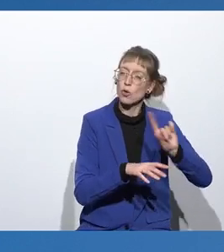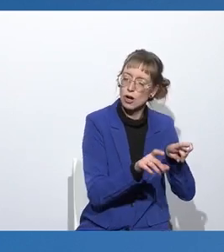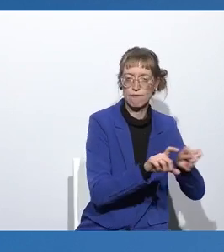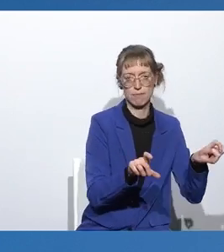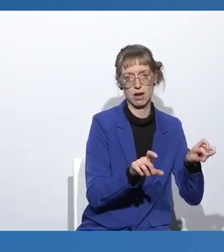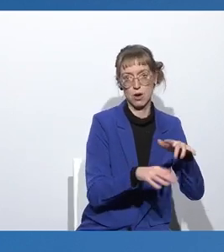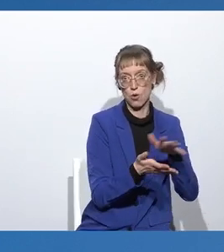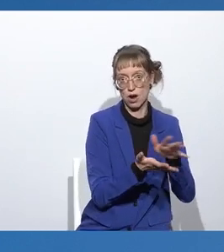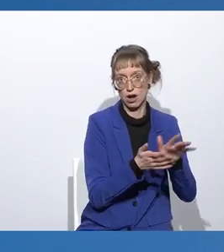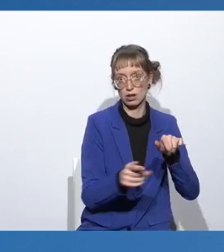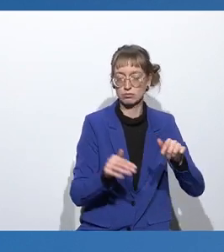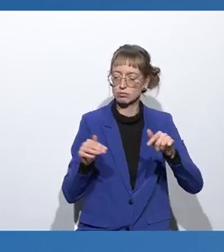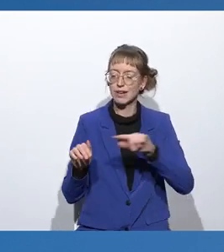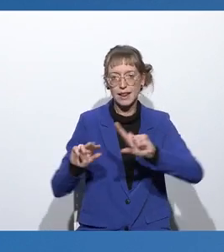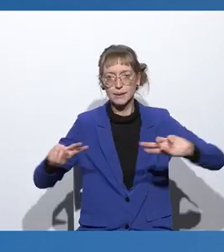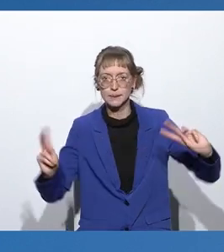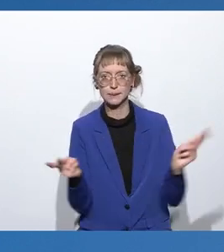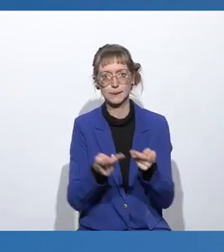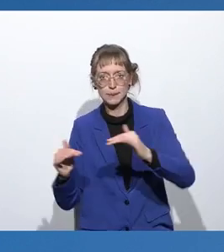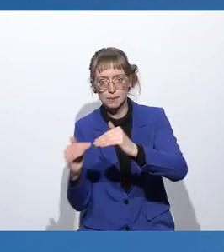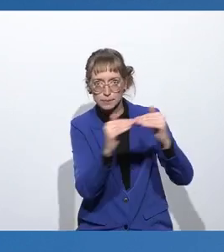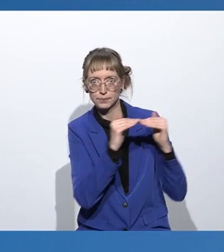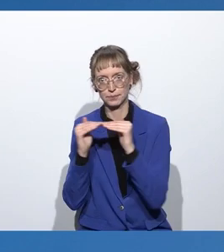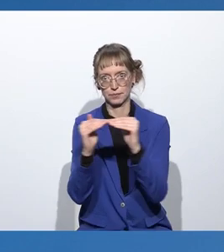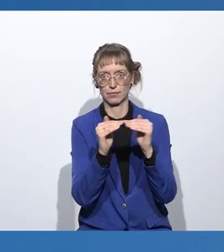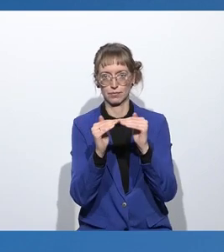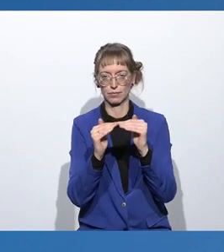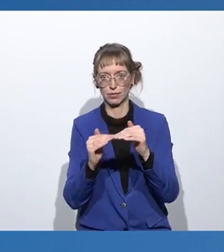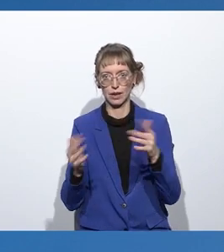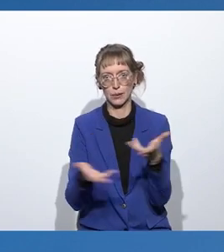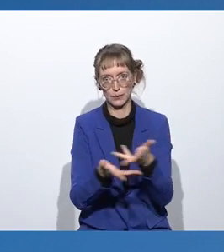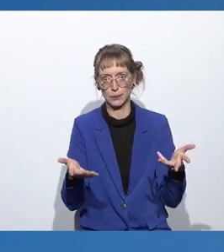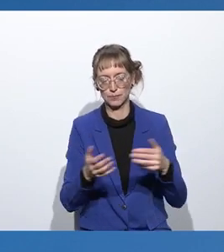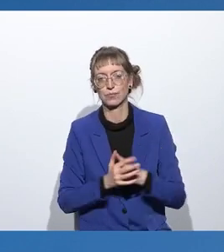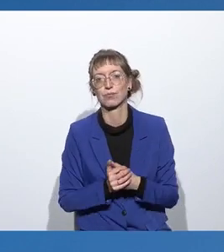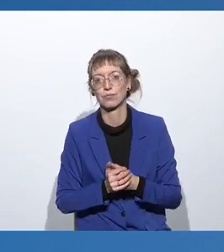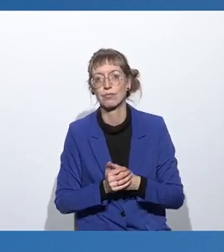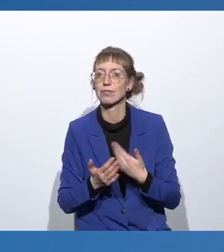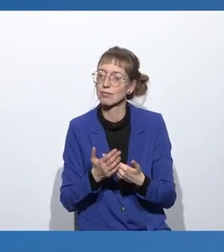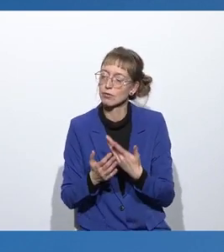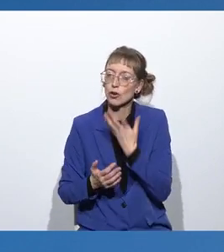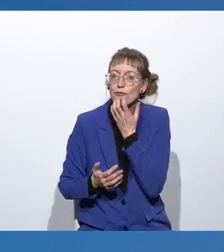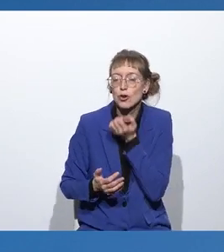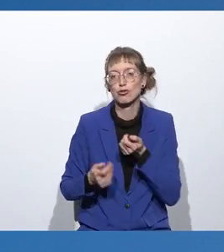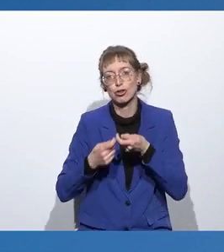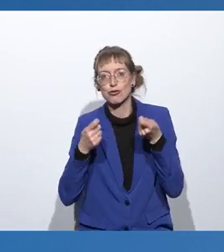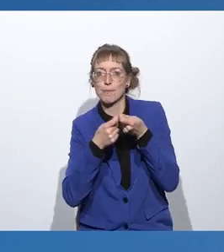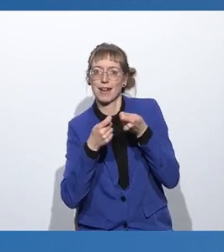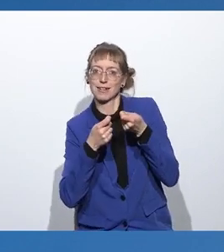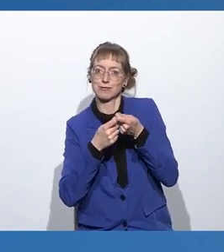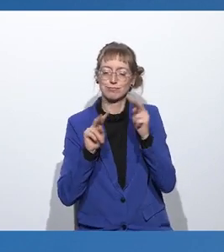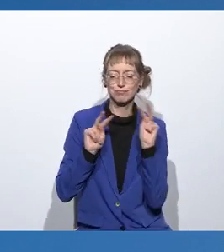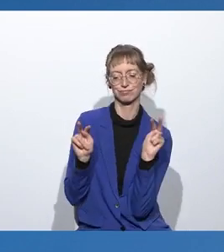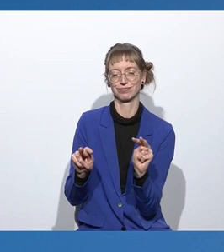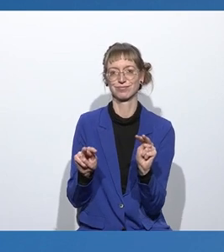Augenhöhe agieren. Ich wünsche Ihnen in diesem Sinne spannende Anregungen und bedanke mich für Ihre